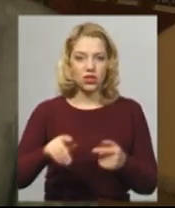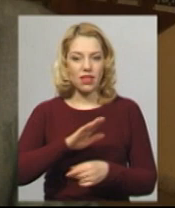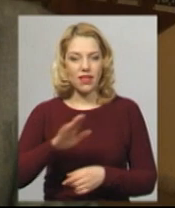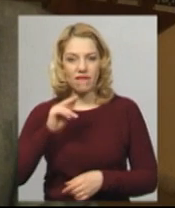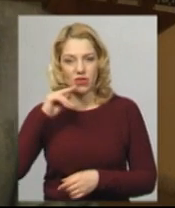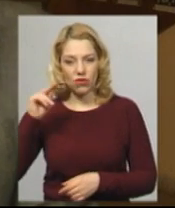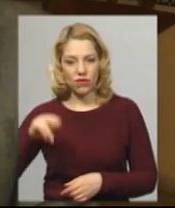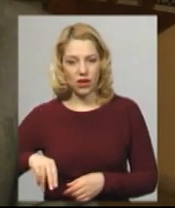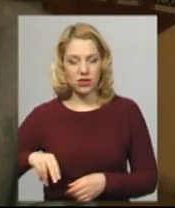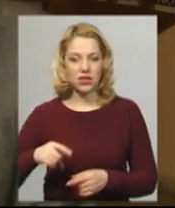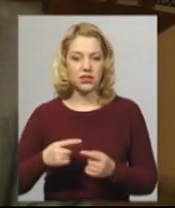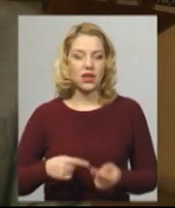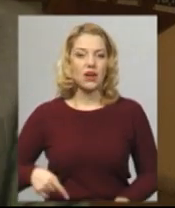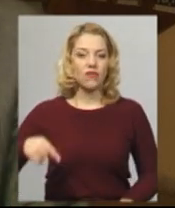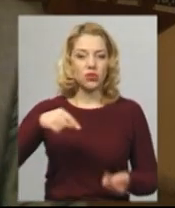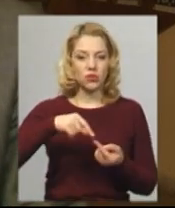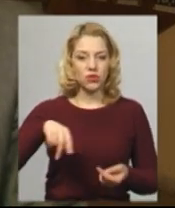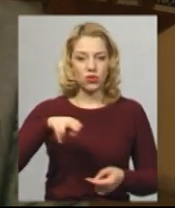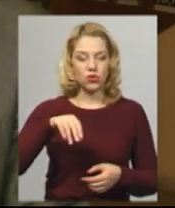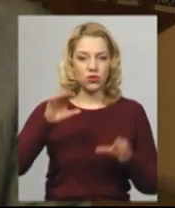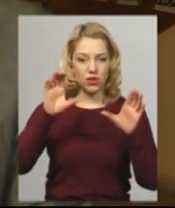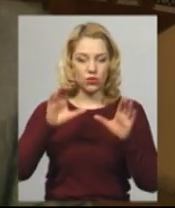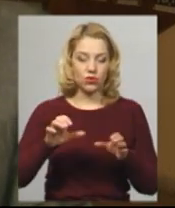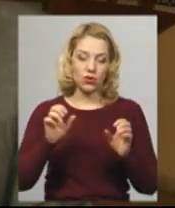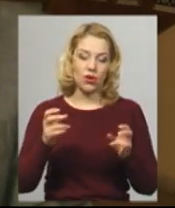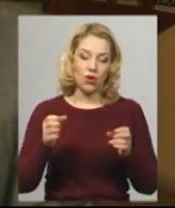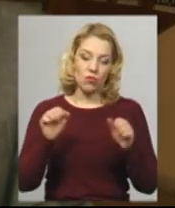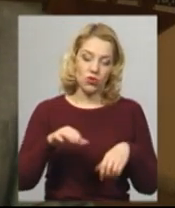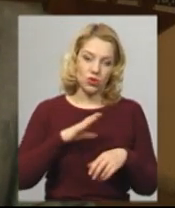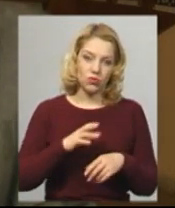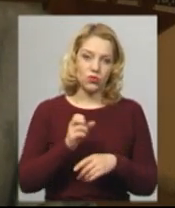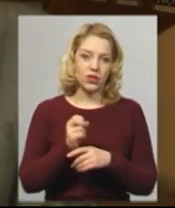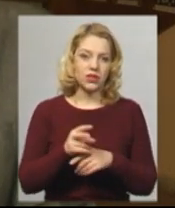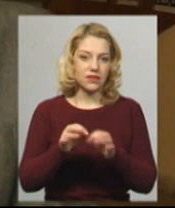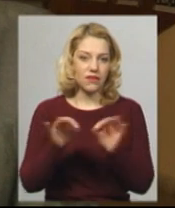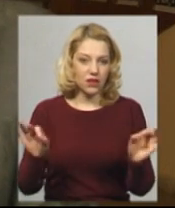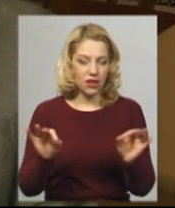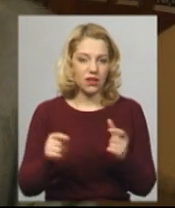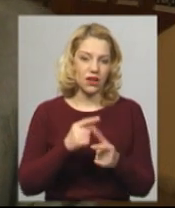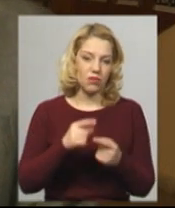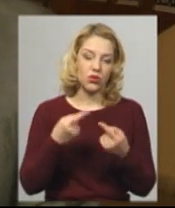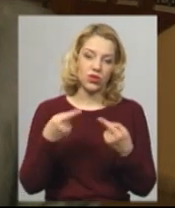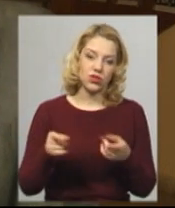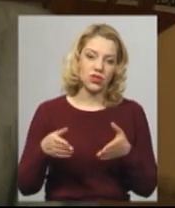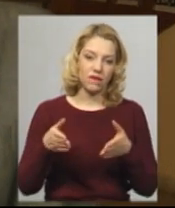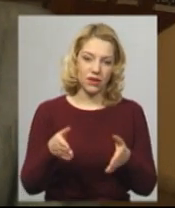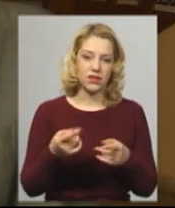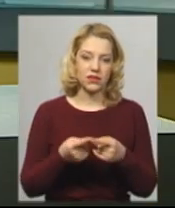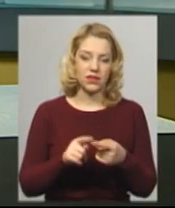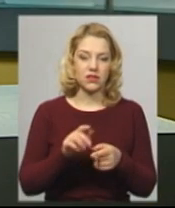відповідно до закону він може бути звільнений чи може бути якесь інший вихід з даної ситуації.